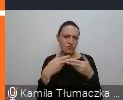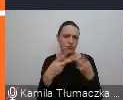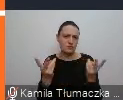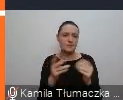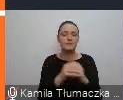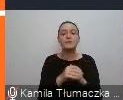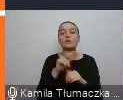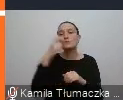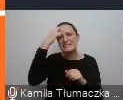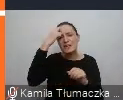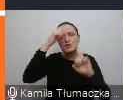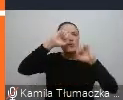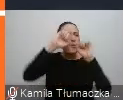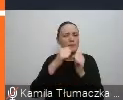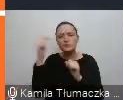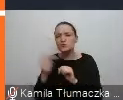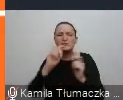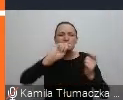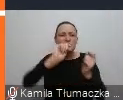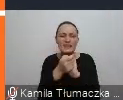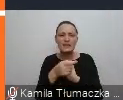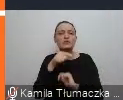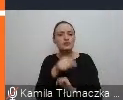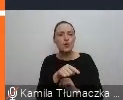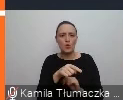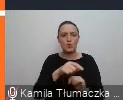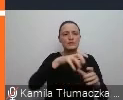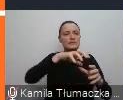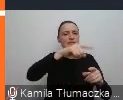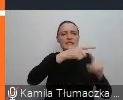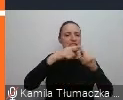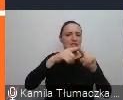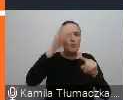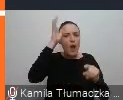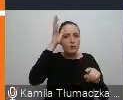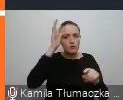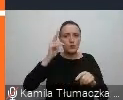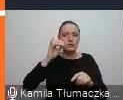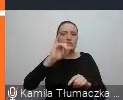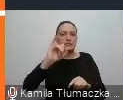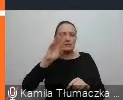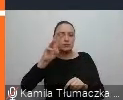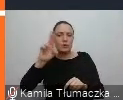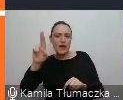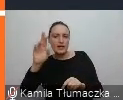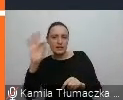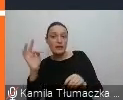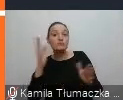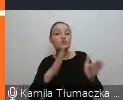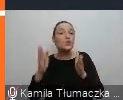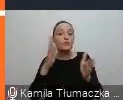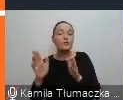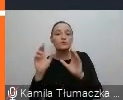po prostu te stereotypy łamać, zespół autorski z Instytutu Wspomagania Rozwoju Dziecka przygotowuje